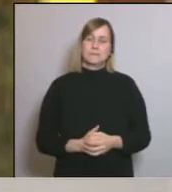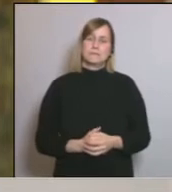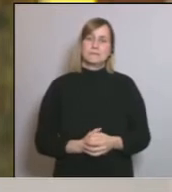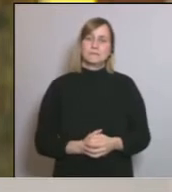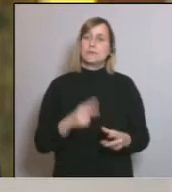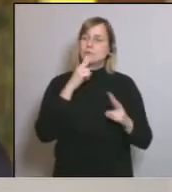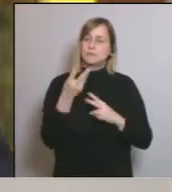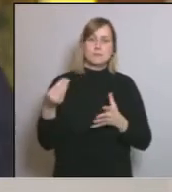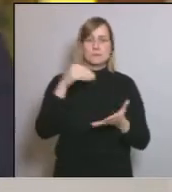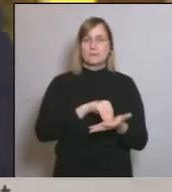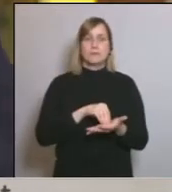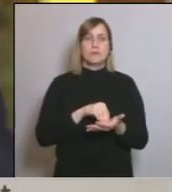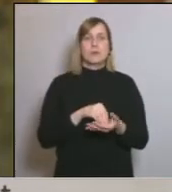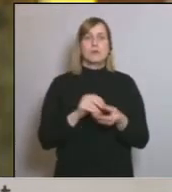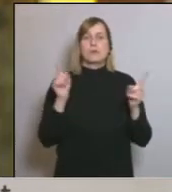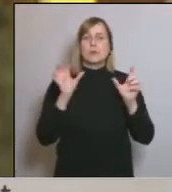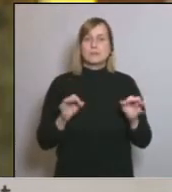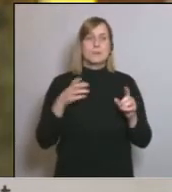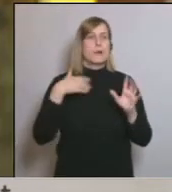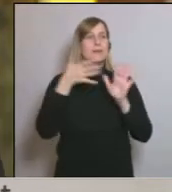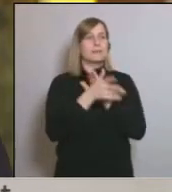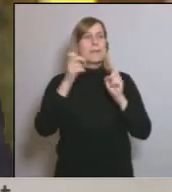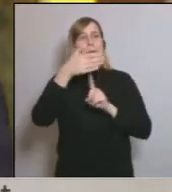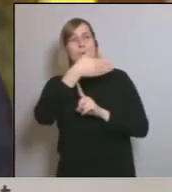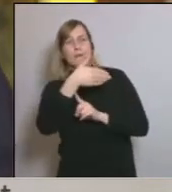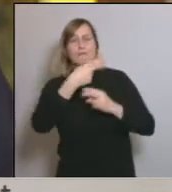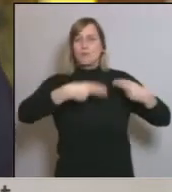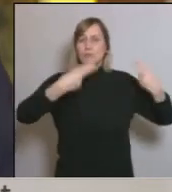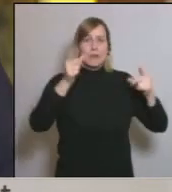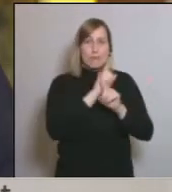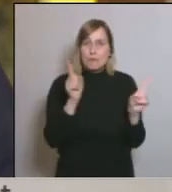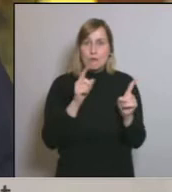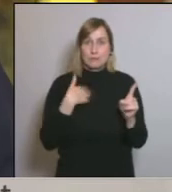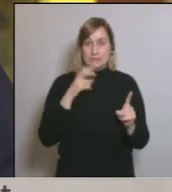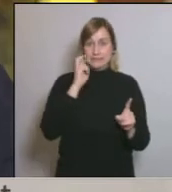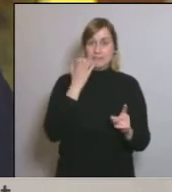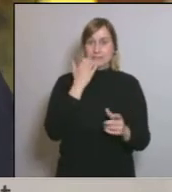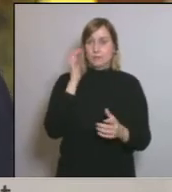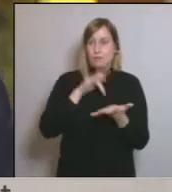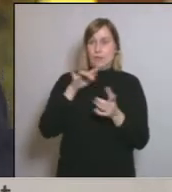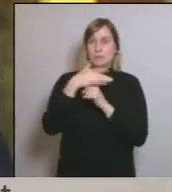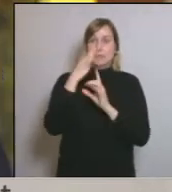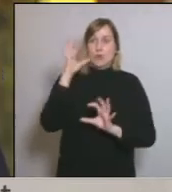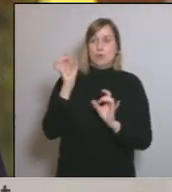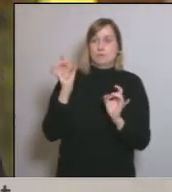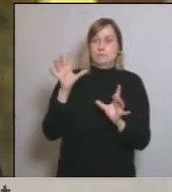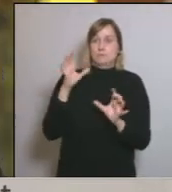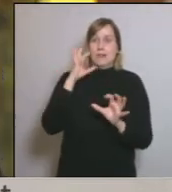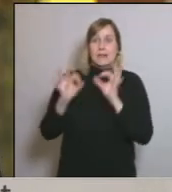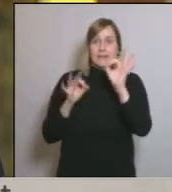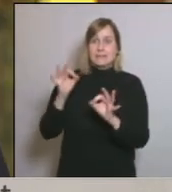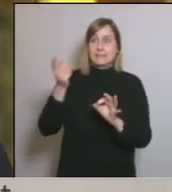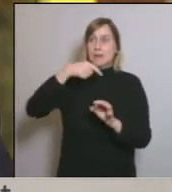insisteixo no es tracta de banderes ni de fronteres es tracta que allà on veiem que hi una situació de risc que els nostres experts ens estan